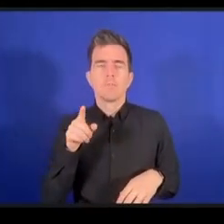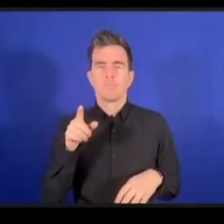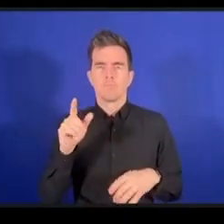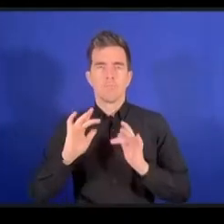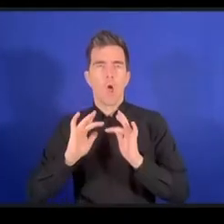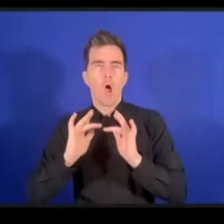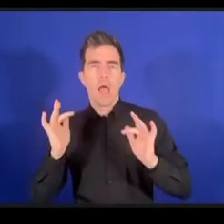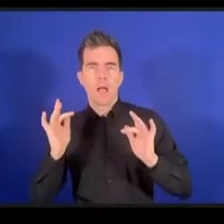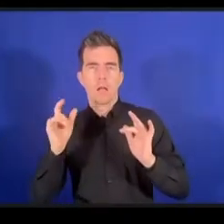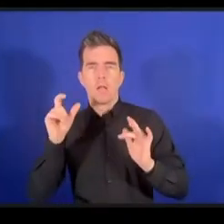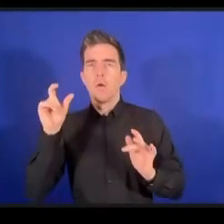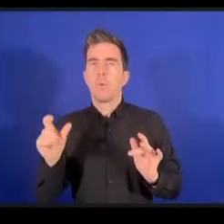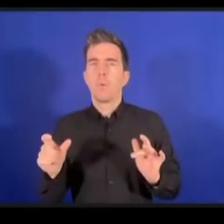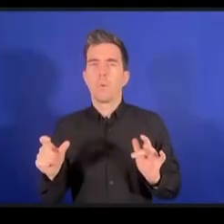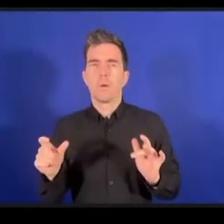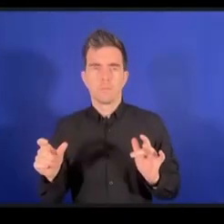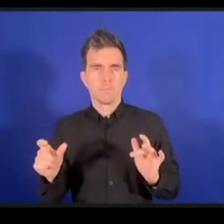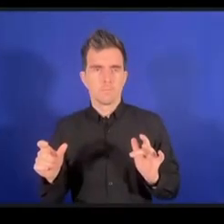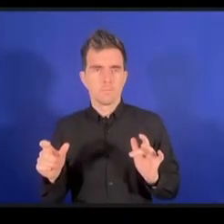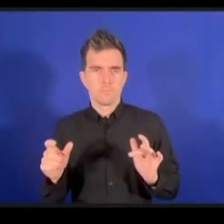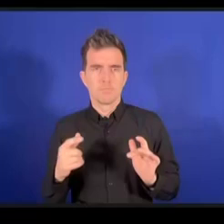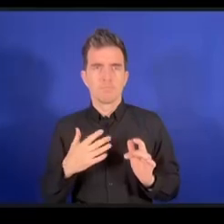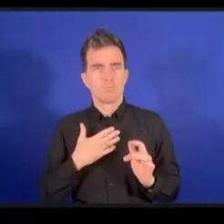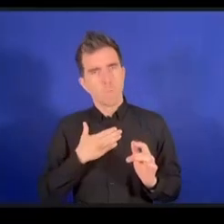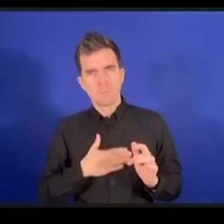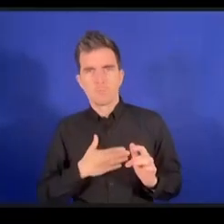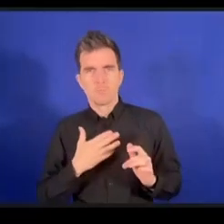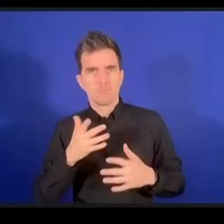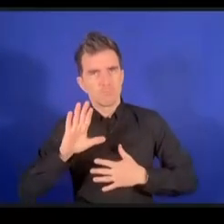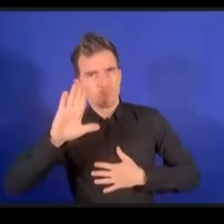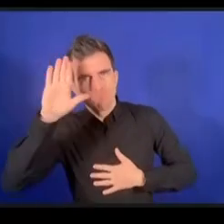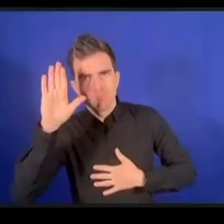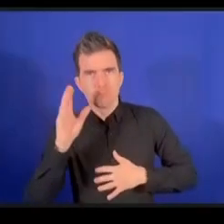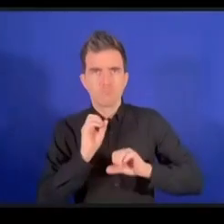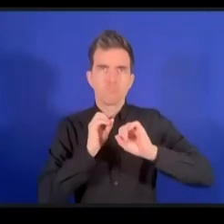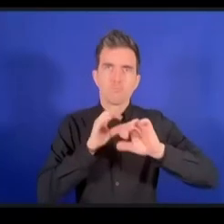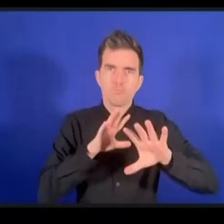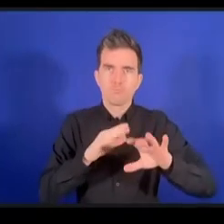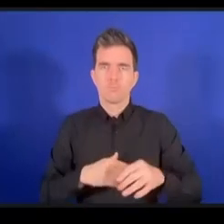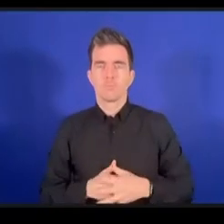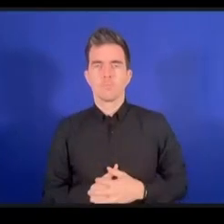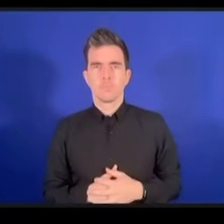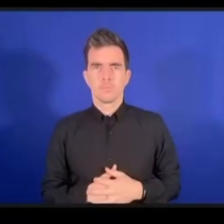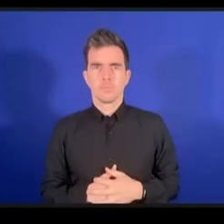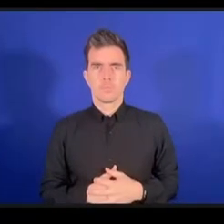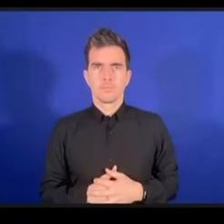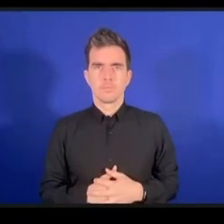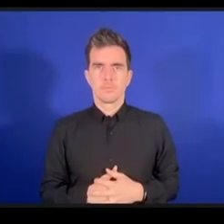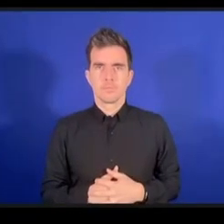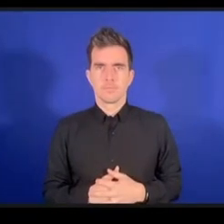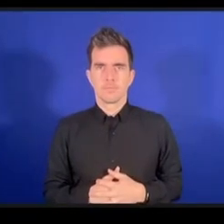لدينا لدينا تعقيب من شخص مشارك عبر الإنترنت تفضلوا